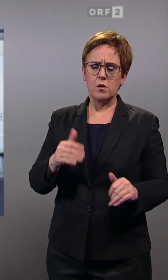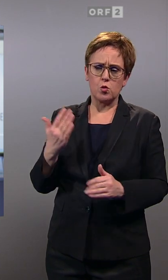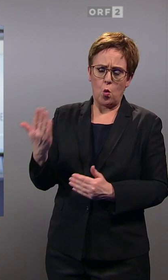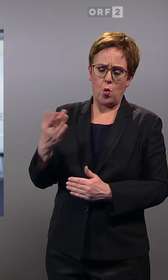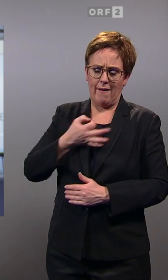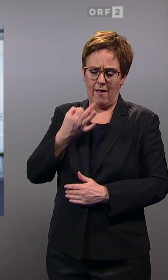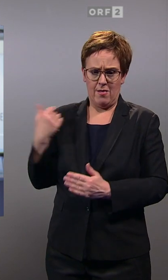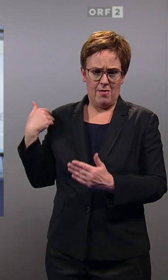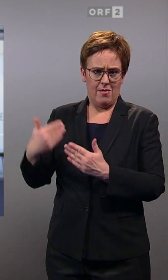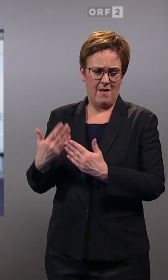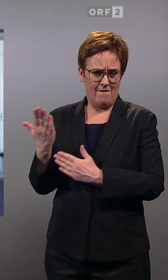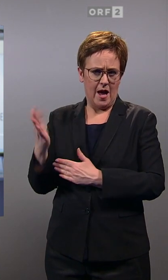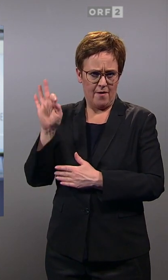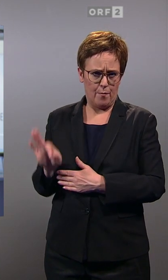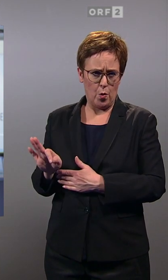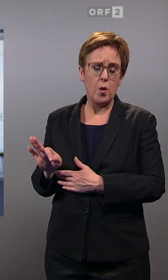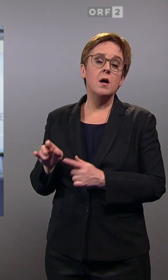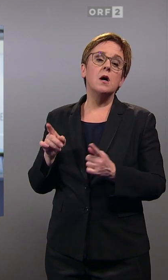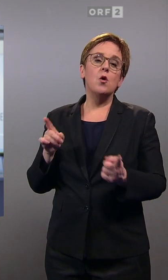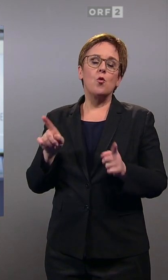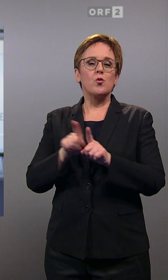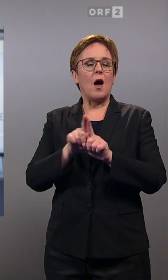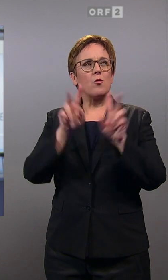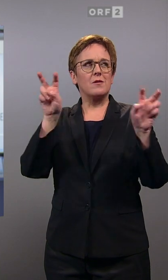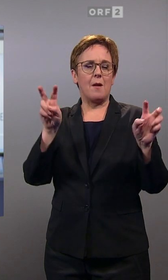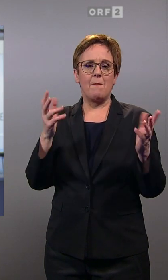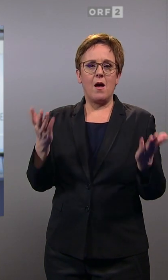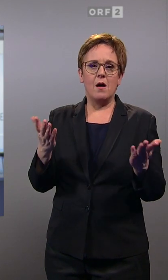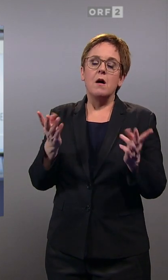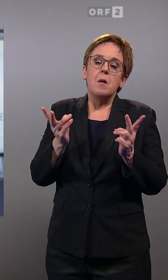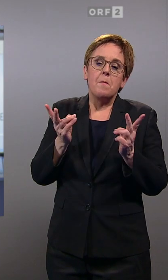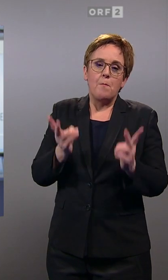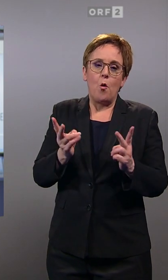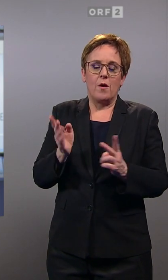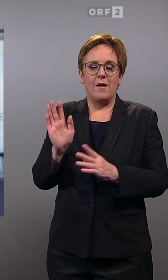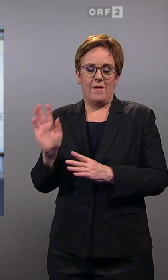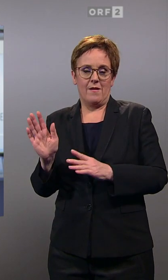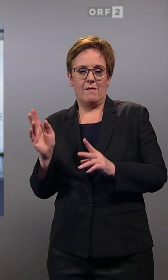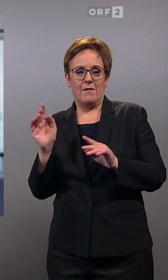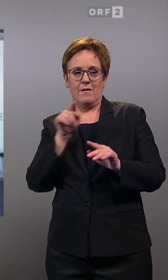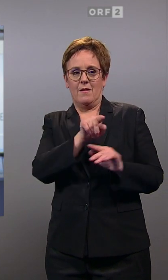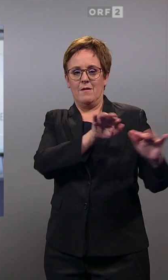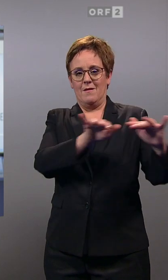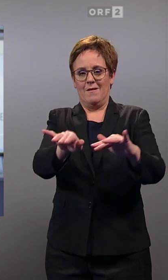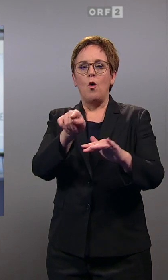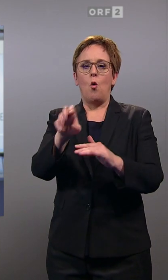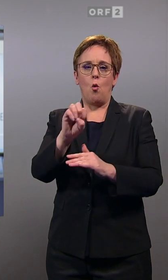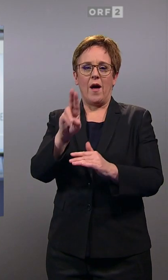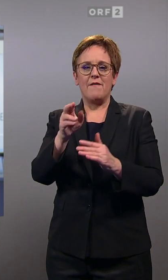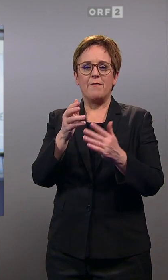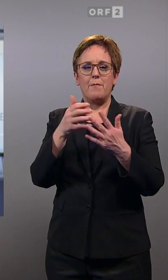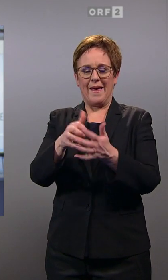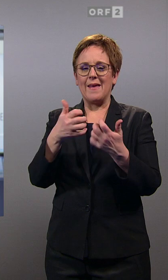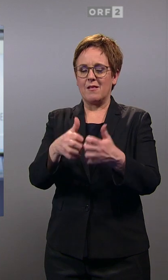ganz grundsätzlich hat man natürlich auch zum Thema gemacht, die mögliche Einflussnahme auf die Berichterstattung des ORF. Das war